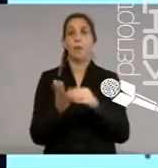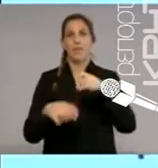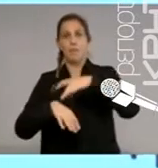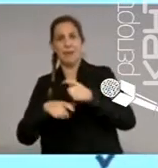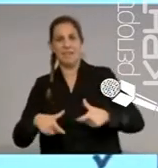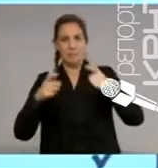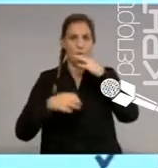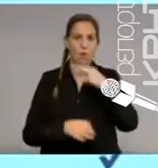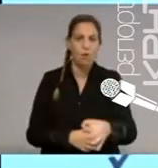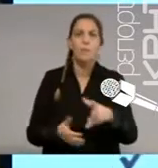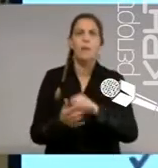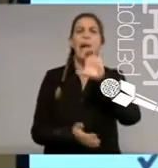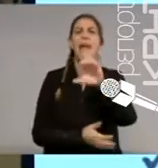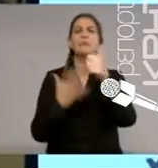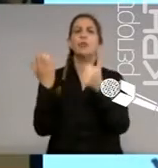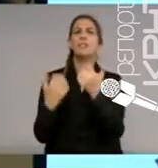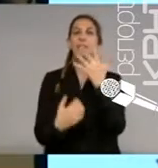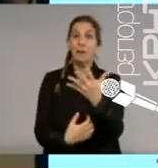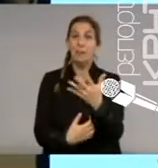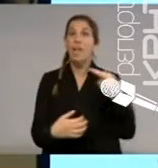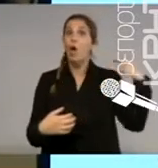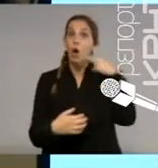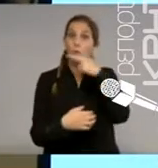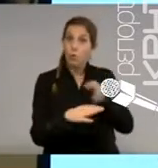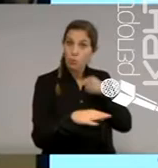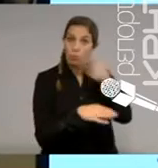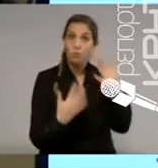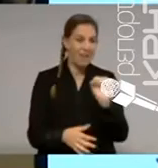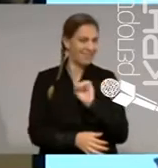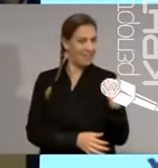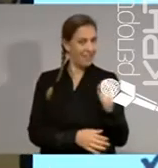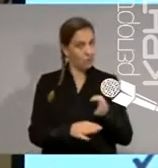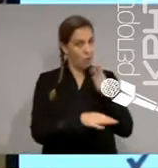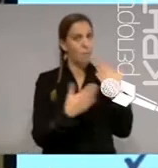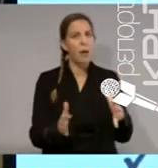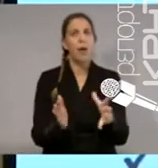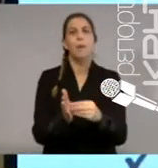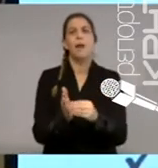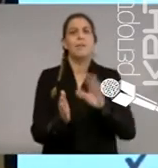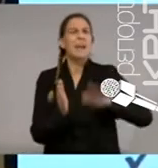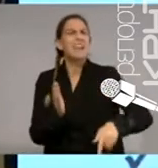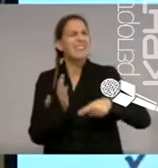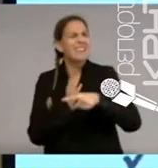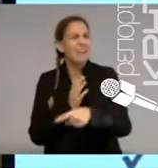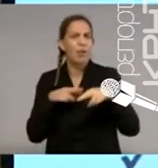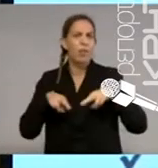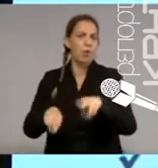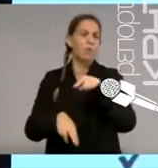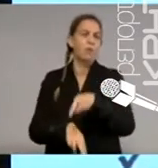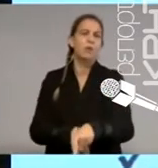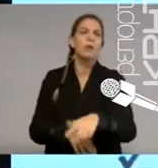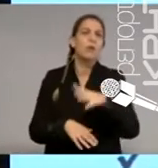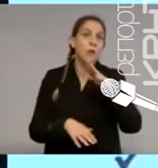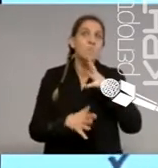μέχρι τον ΕΕ65 τον οποίο επισκέφθηκε ο Πρωθυπουργός αυτό το Σάββατο. Από το ΒΟΑΚ στη Κρήτη, ίσως το μεγαλύτερο